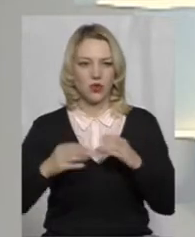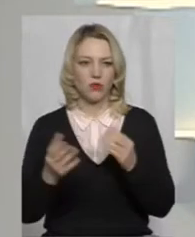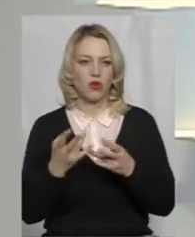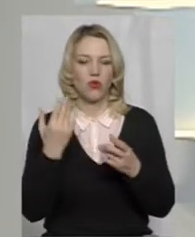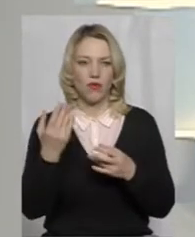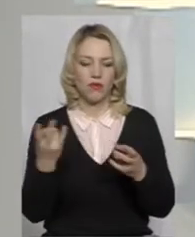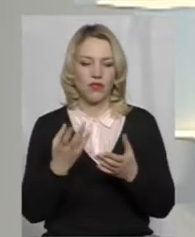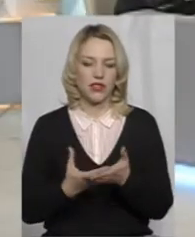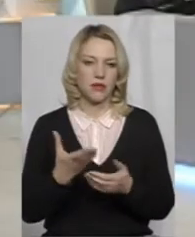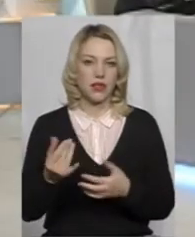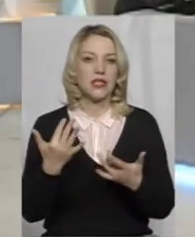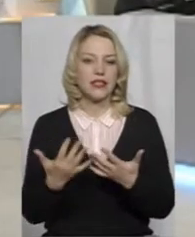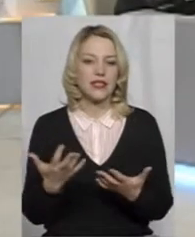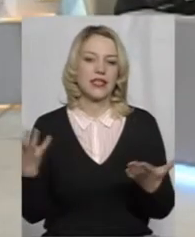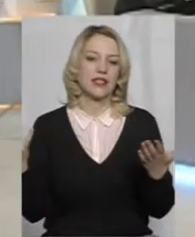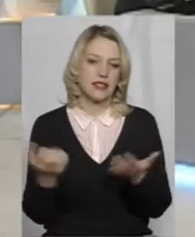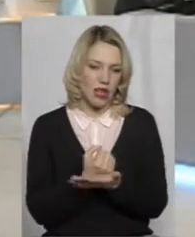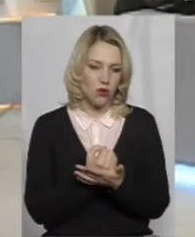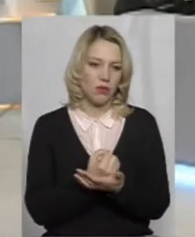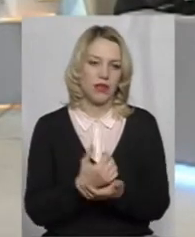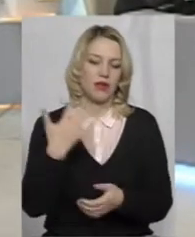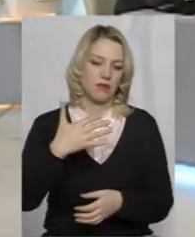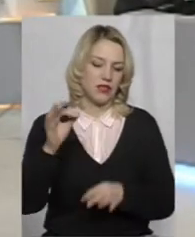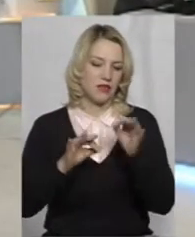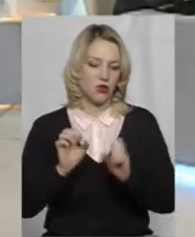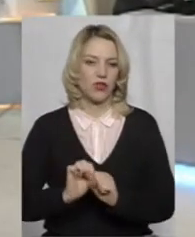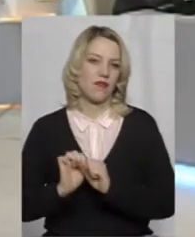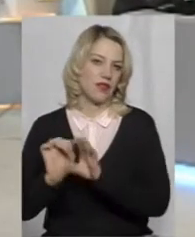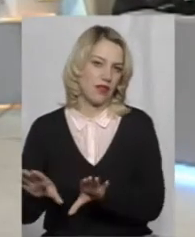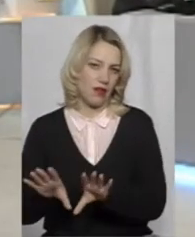заплатити? Скільки заробили, 50% віддай. Так.